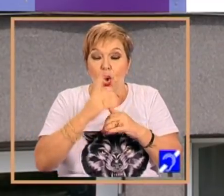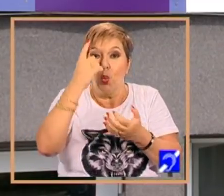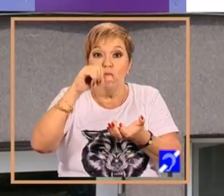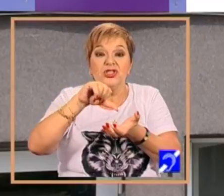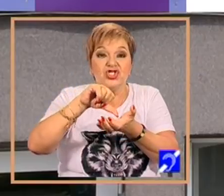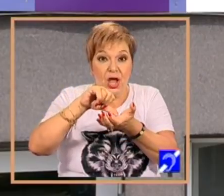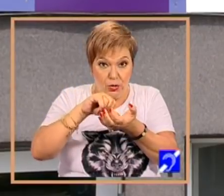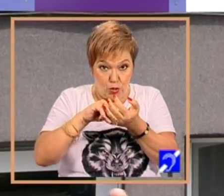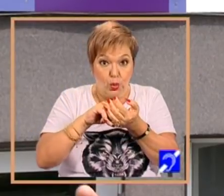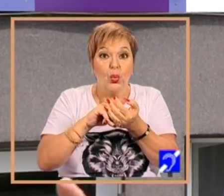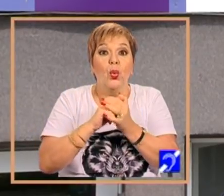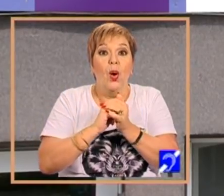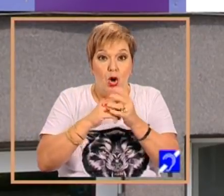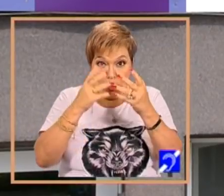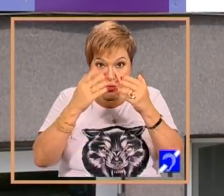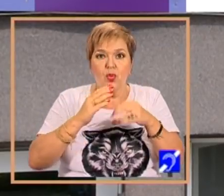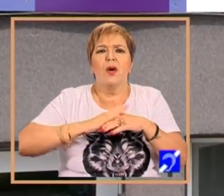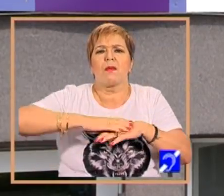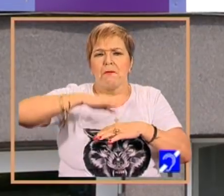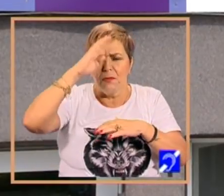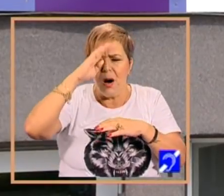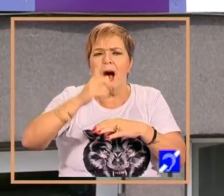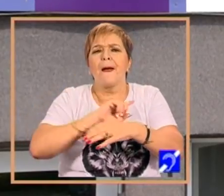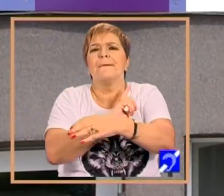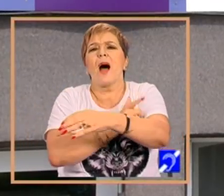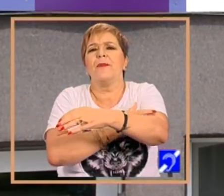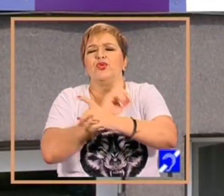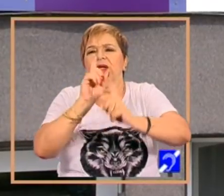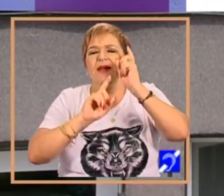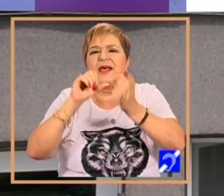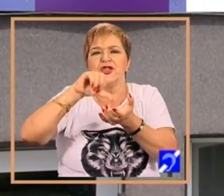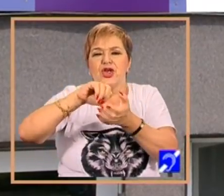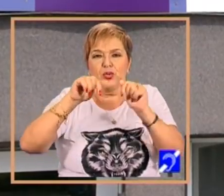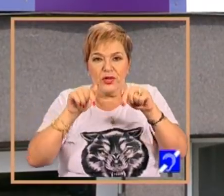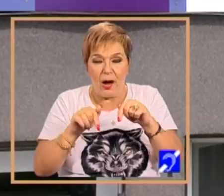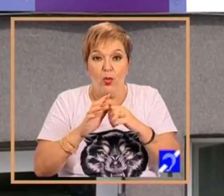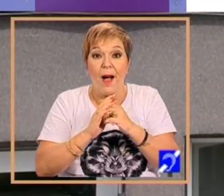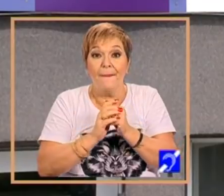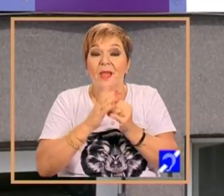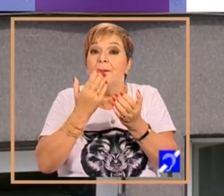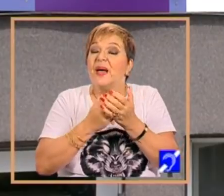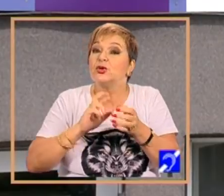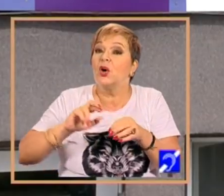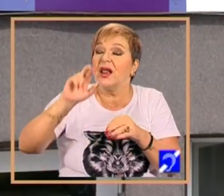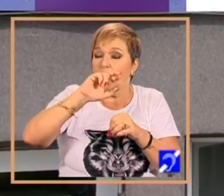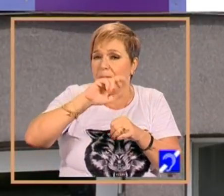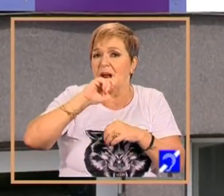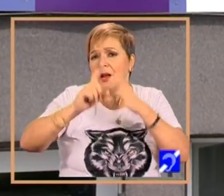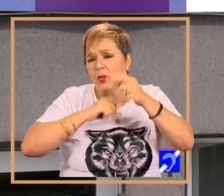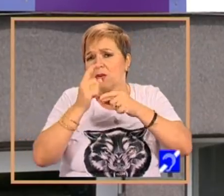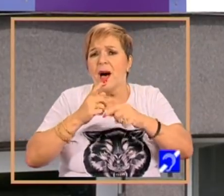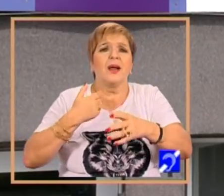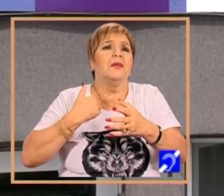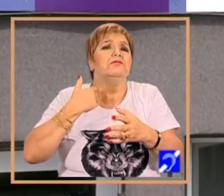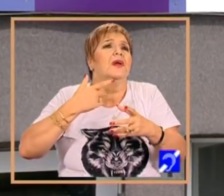de o mult mai mare amvergură decât centru Maria Beatrice actual, pentru recuperare post-traumatică, post